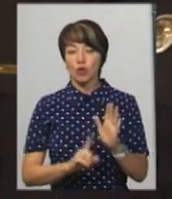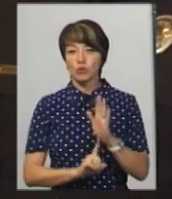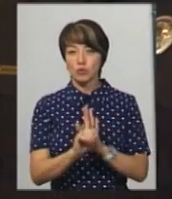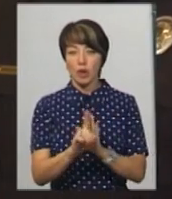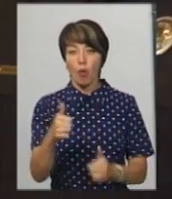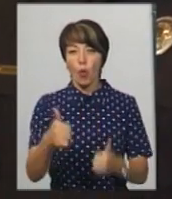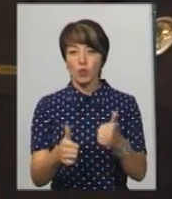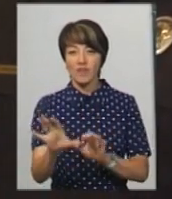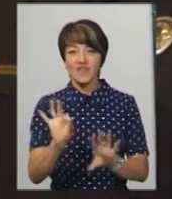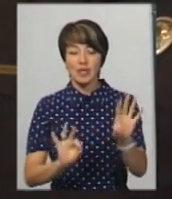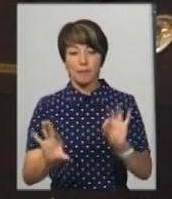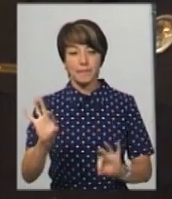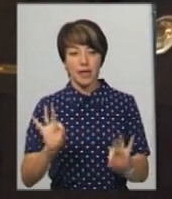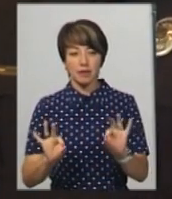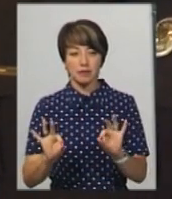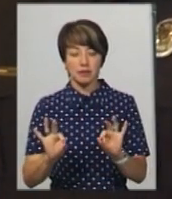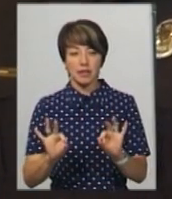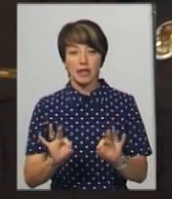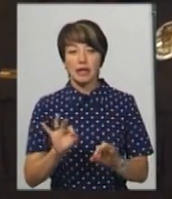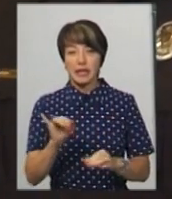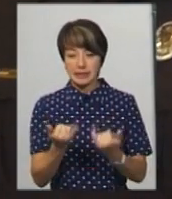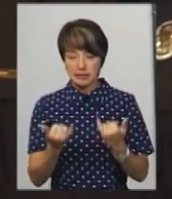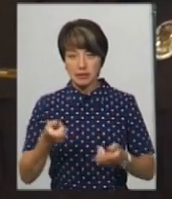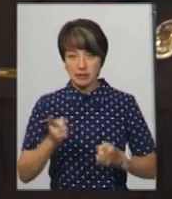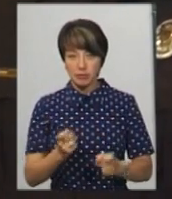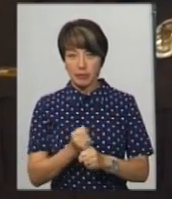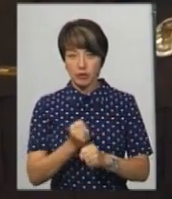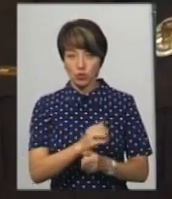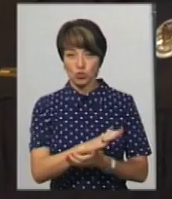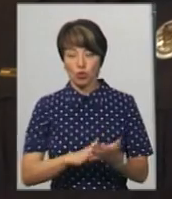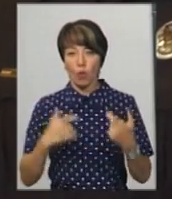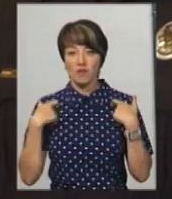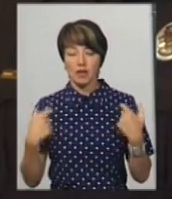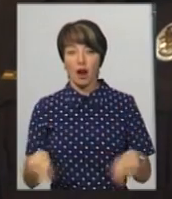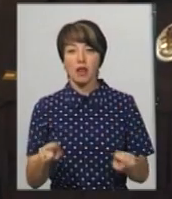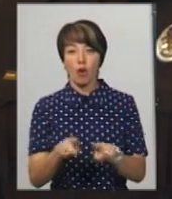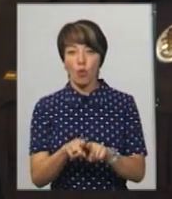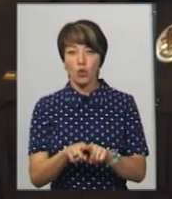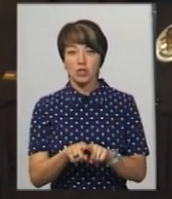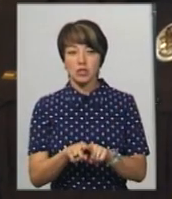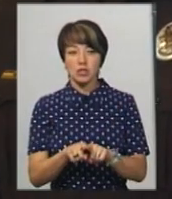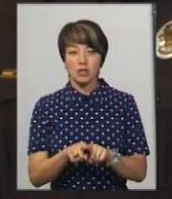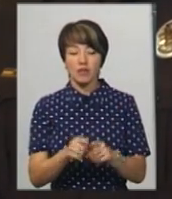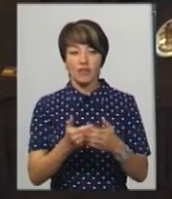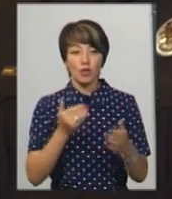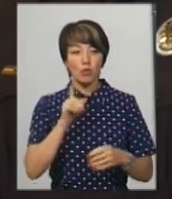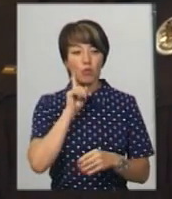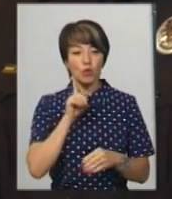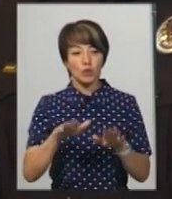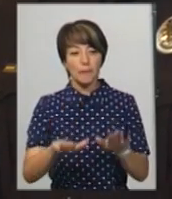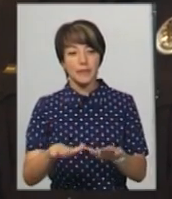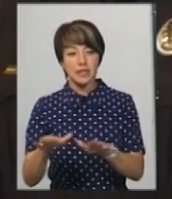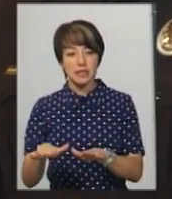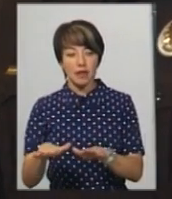набір, відбір із діючих офіцерів, а також від цивільної молоді в місцевих